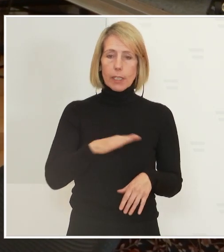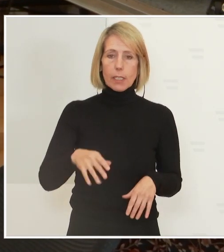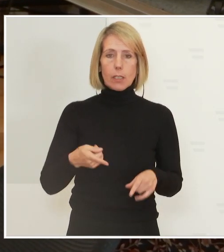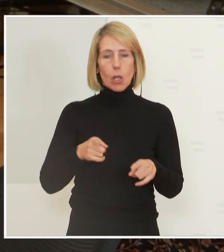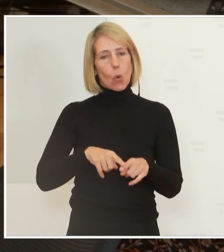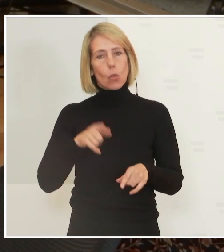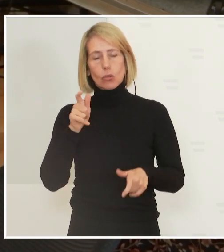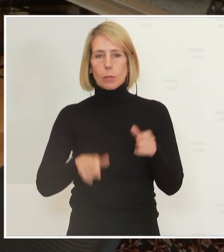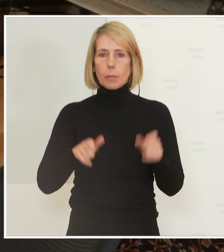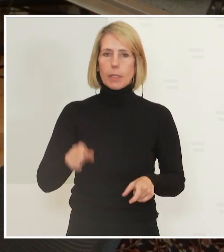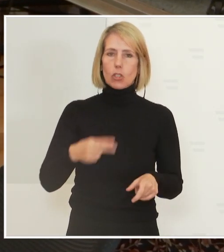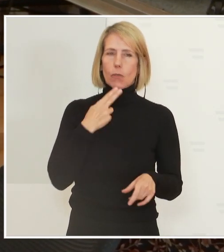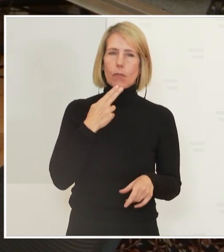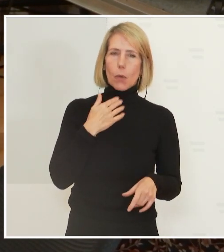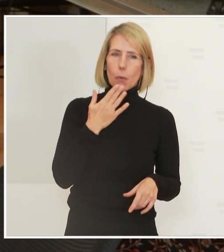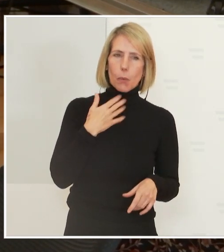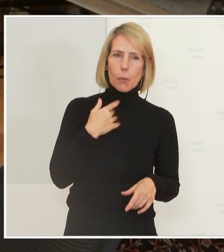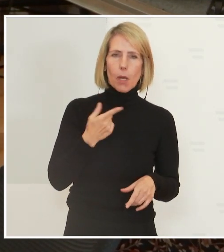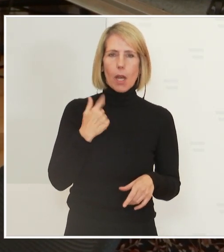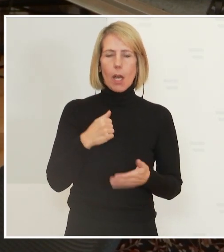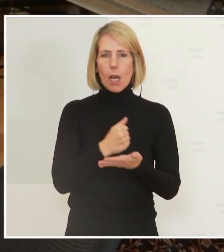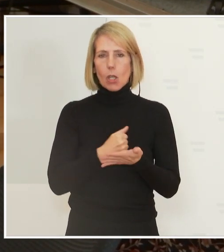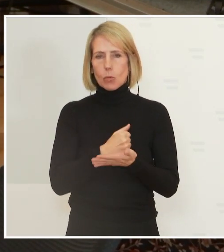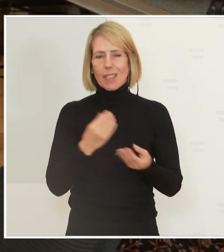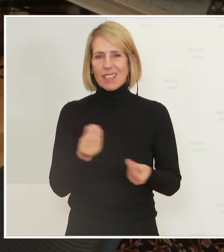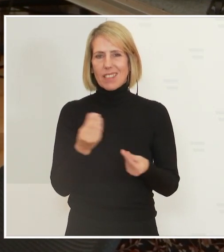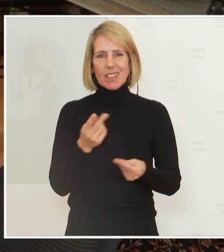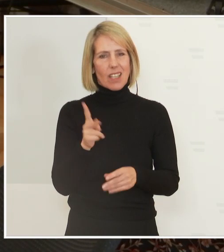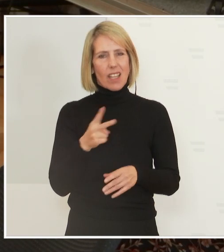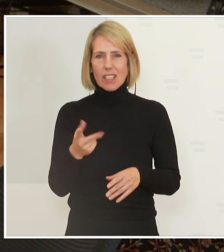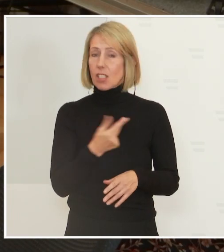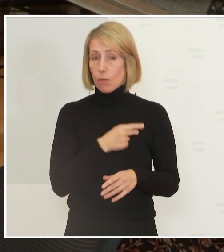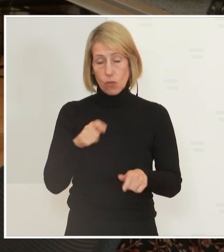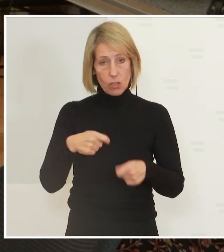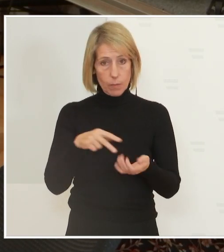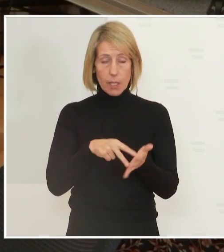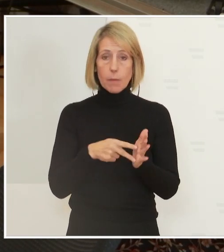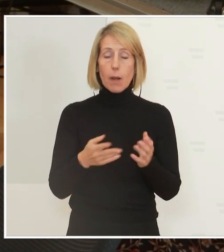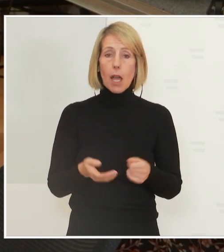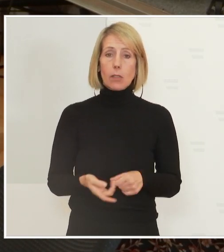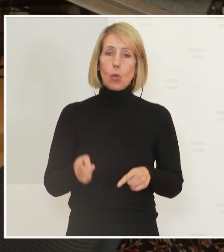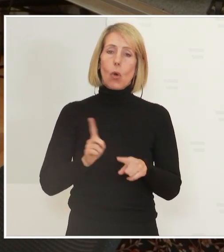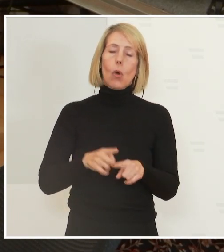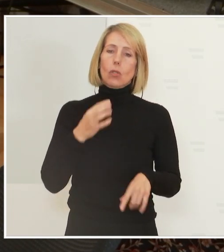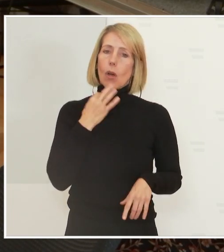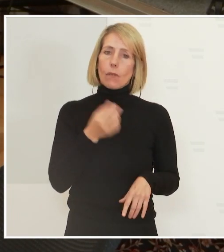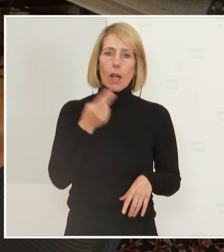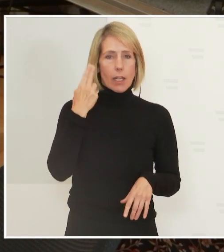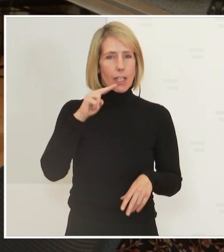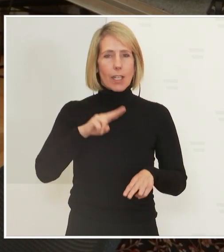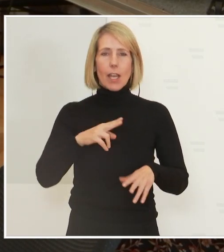medizinischen Gründen nicht impfen lassen können? Ist da was geplant? Und eine Frage an den Herrn Bundeskanzler, an Sie als